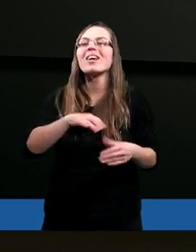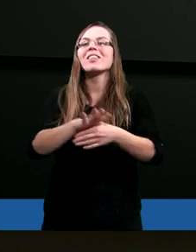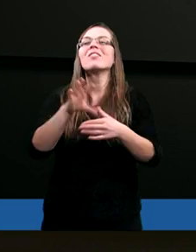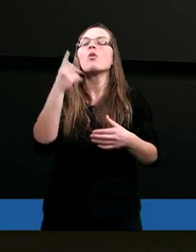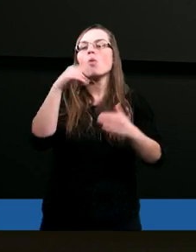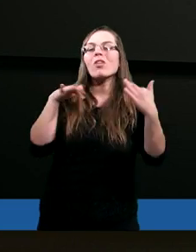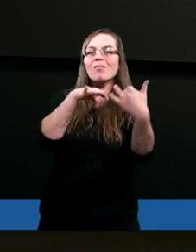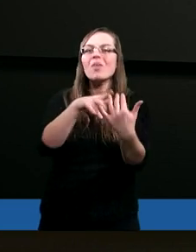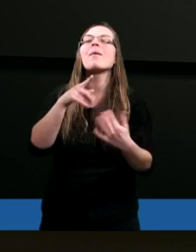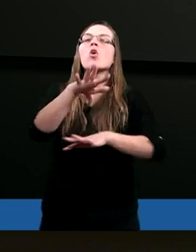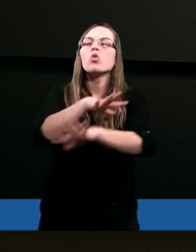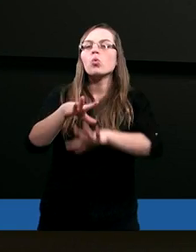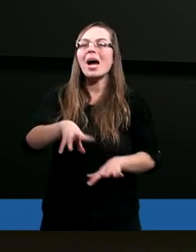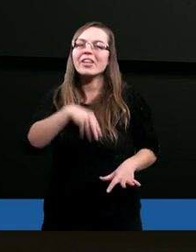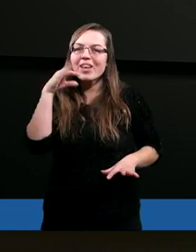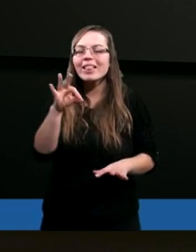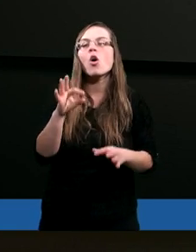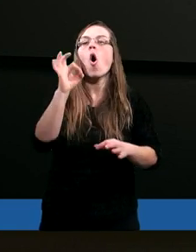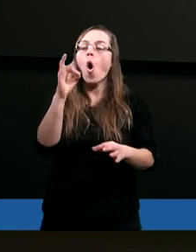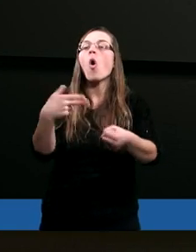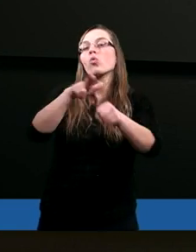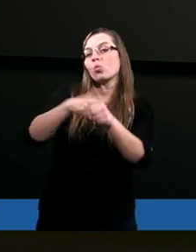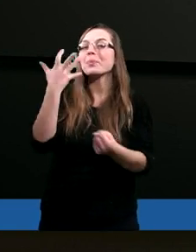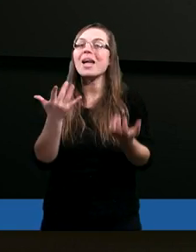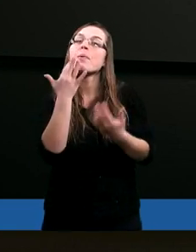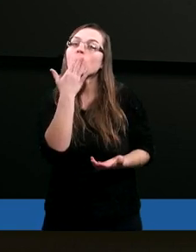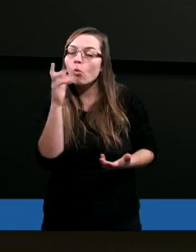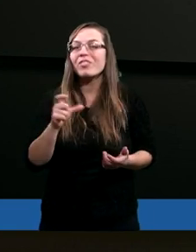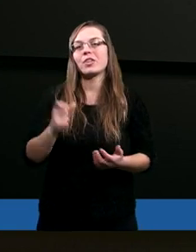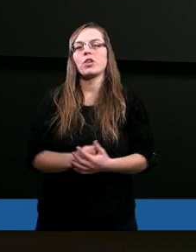wpływem tego Ducha Świętego, o którym chcemy mówić.